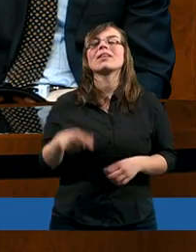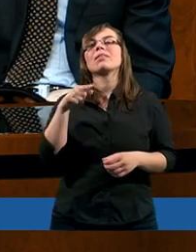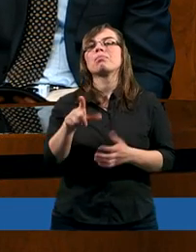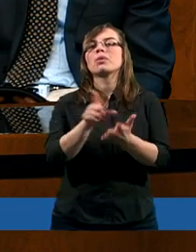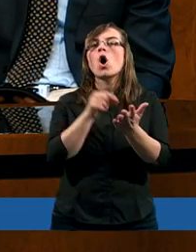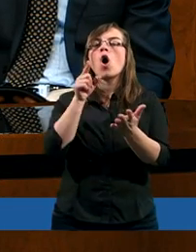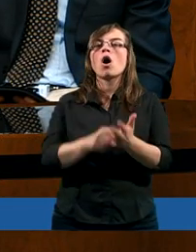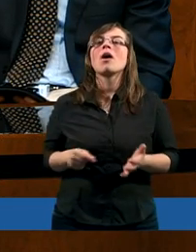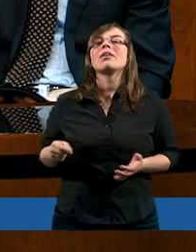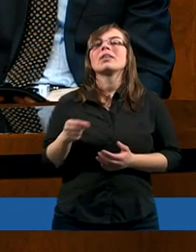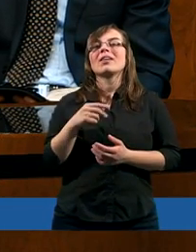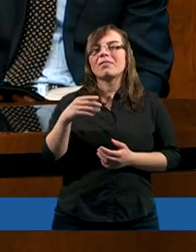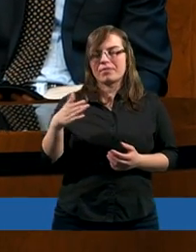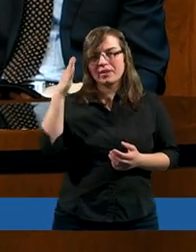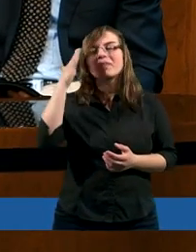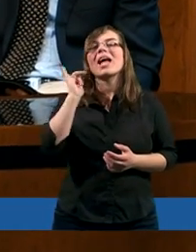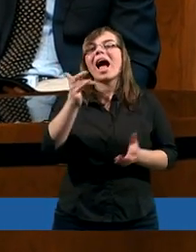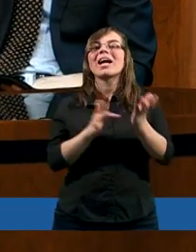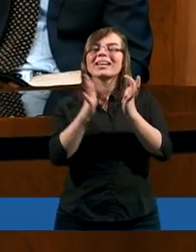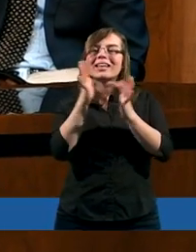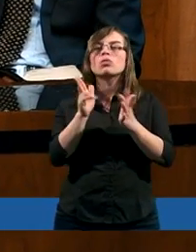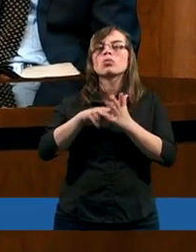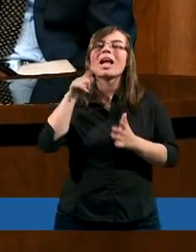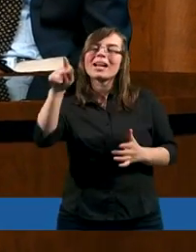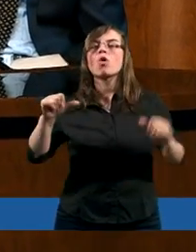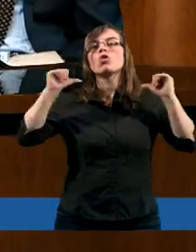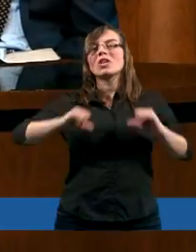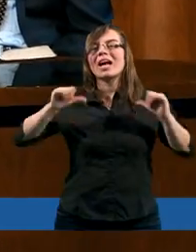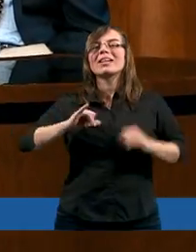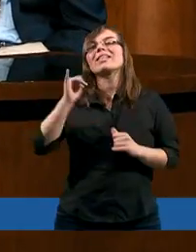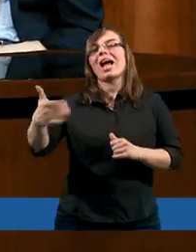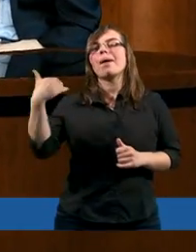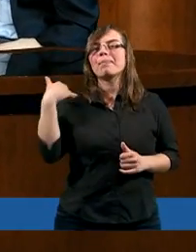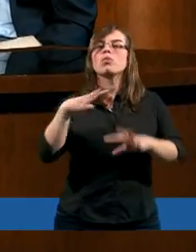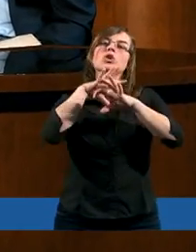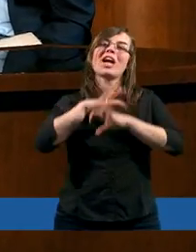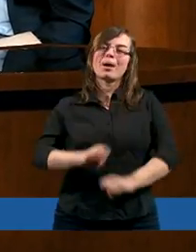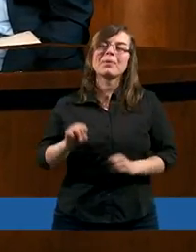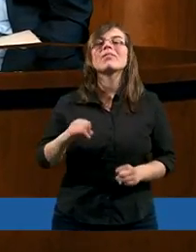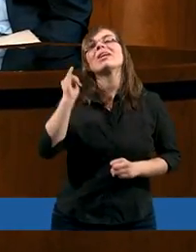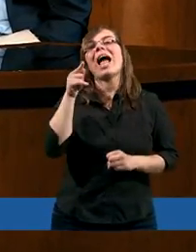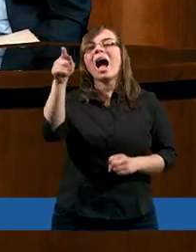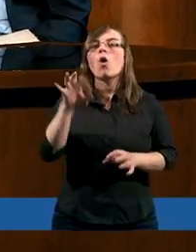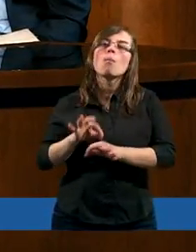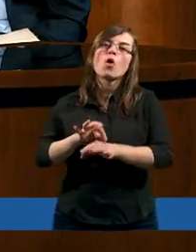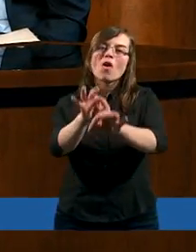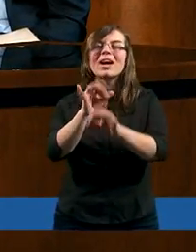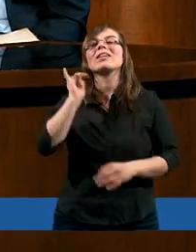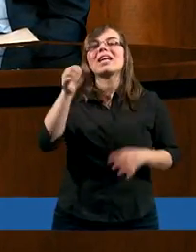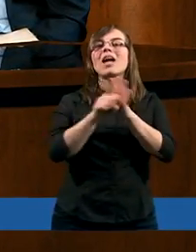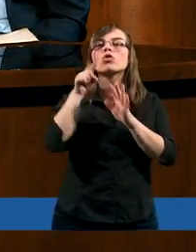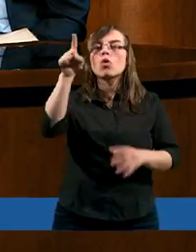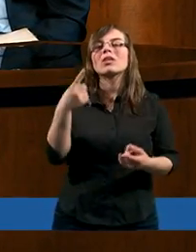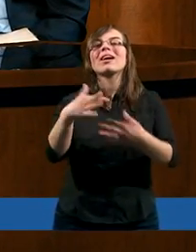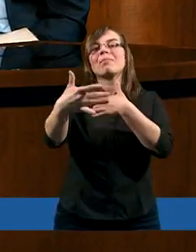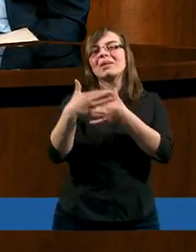Piotr wie, jak Chrystus na niego czekał, jak był cierpliwy, jak go prowadził,